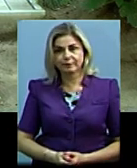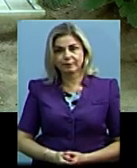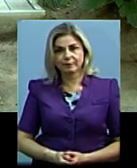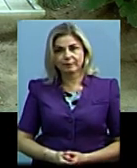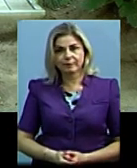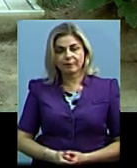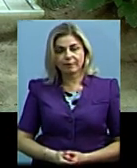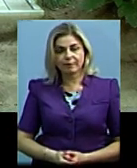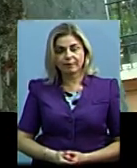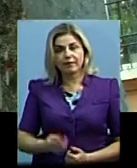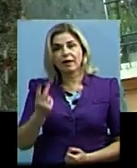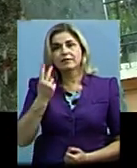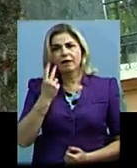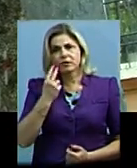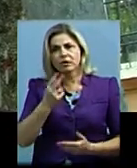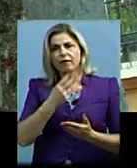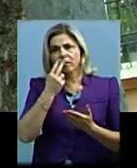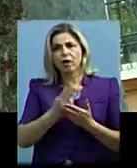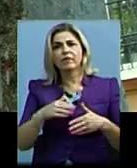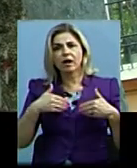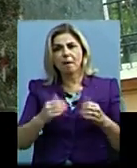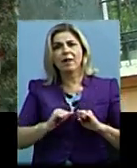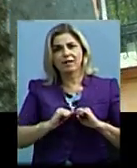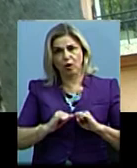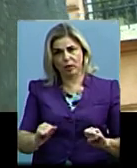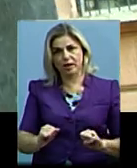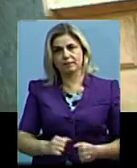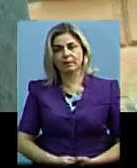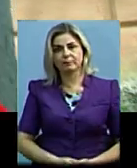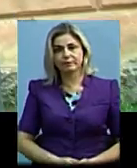Завжди виявляв прояви про патріотизму».